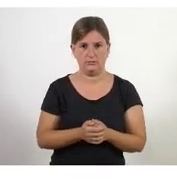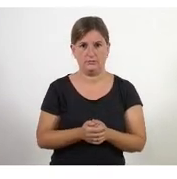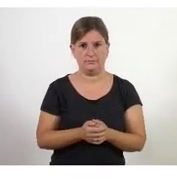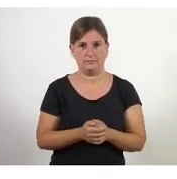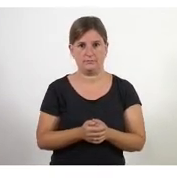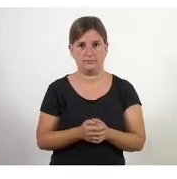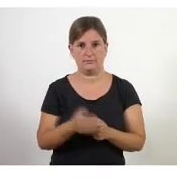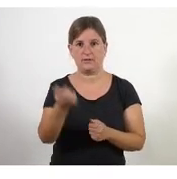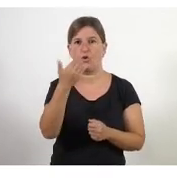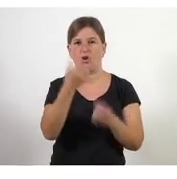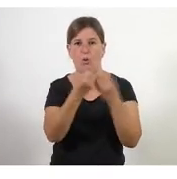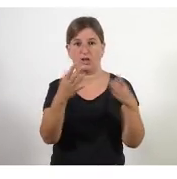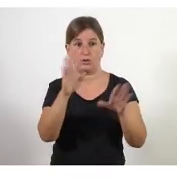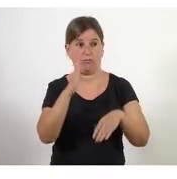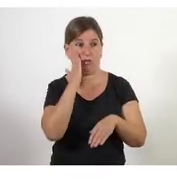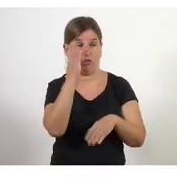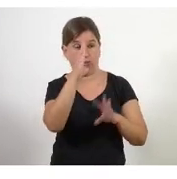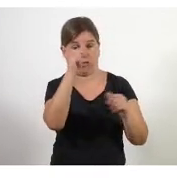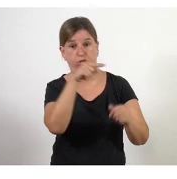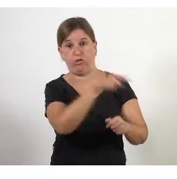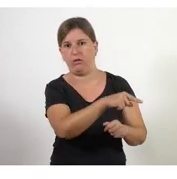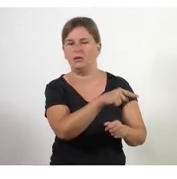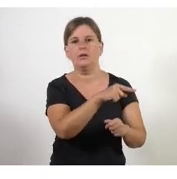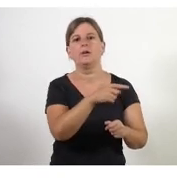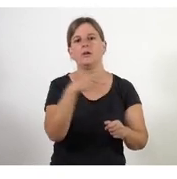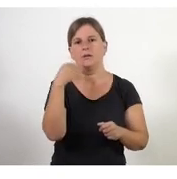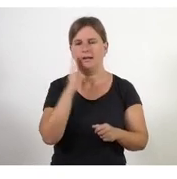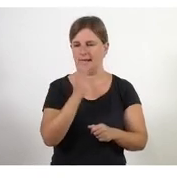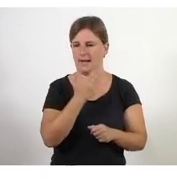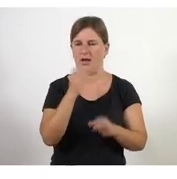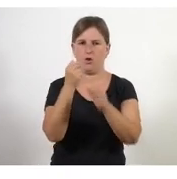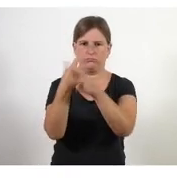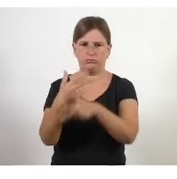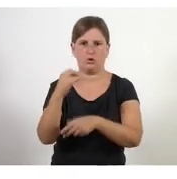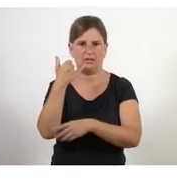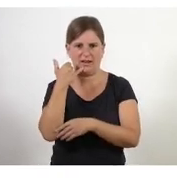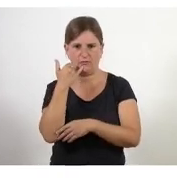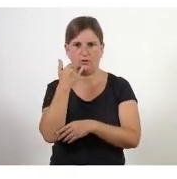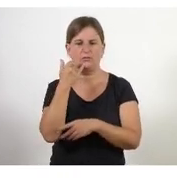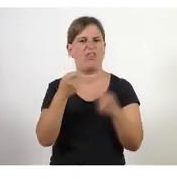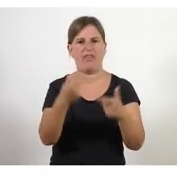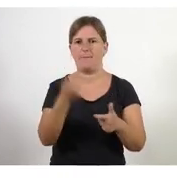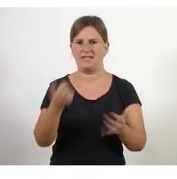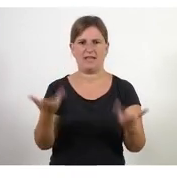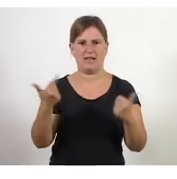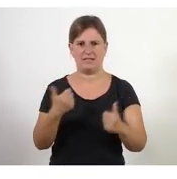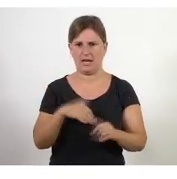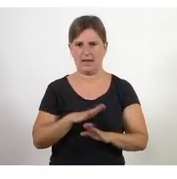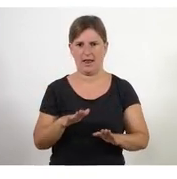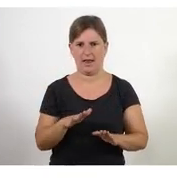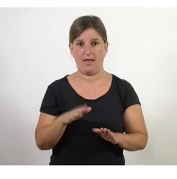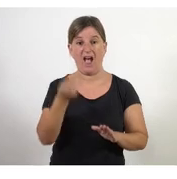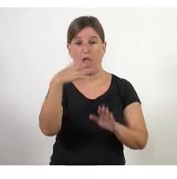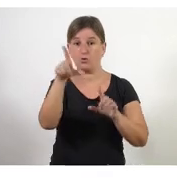bomba o tal Menys d'això i més de parlar les coses cara a cara això ja us farà més àgil Agafar qualsevol dels